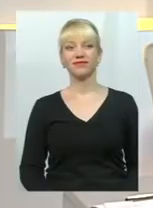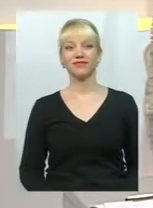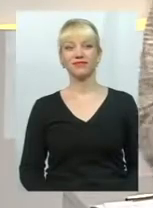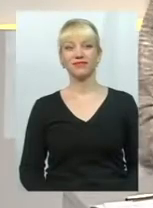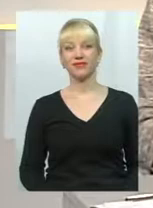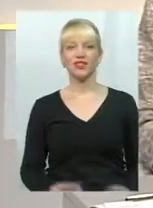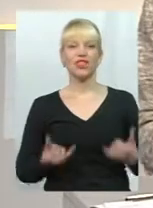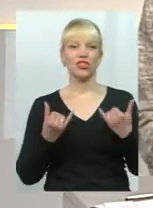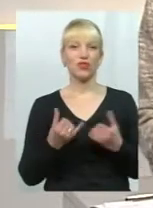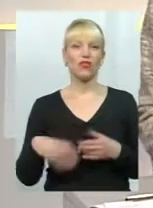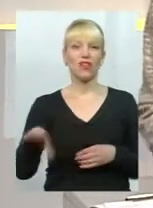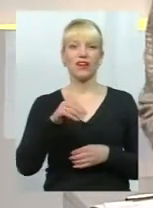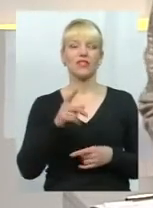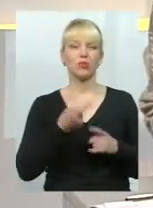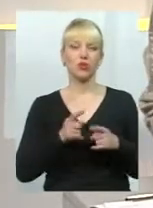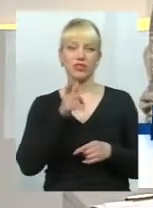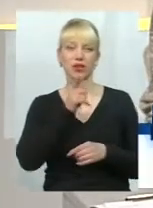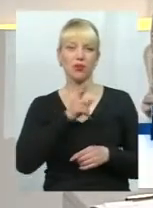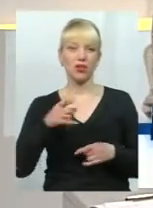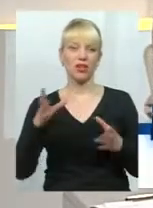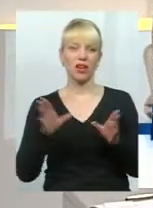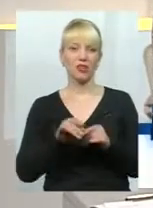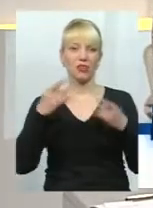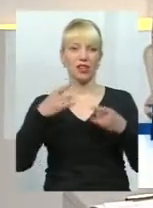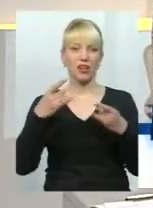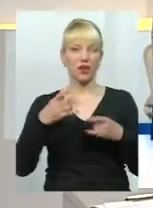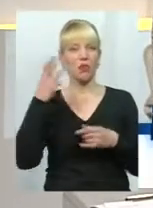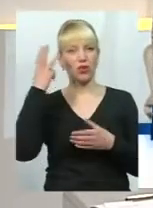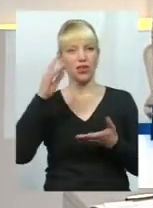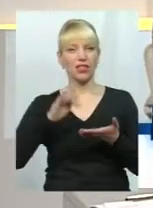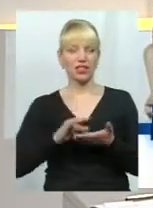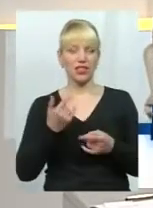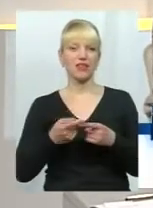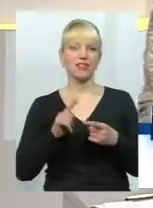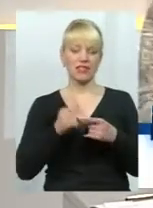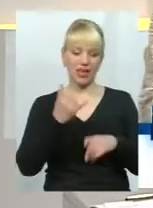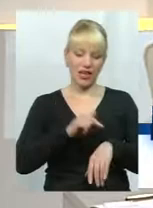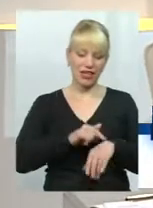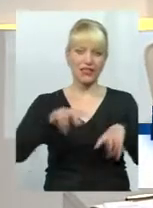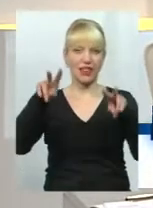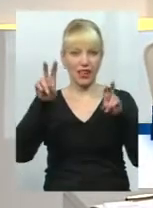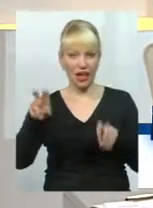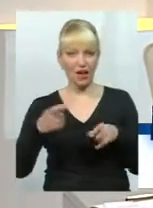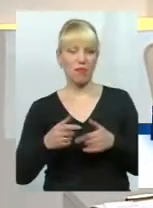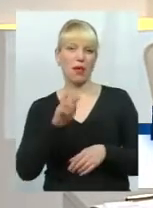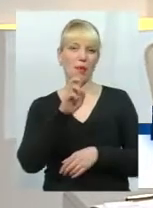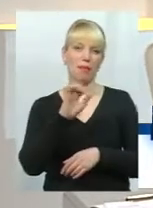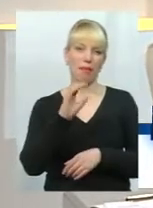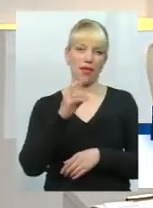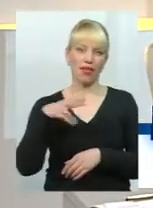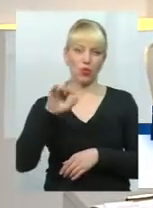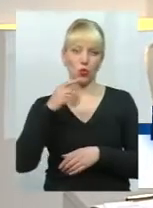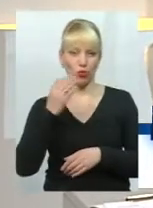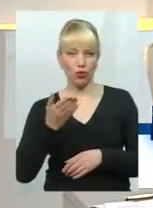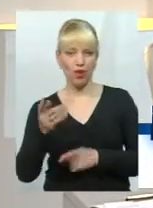Мої шановні усім, хто у цій порі разом із телеканалом Поділя Центр, на часі в прямому ефірі тема, я Анна Бендюх, перекладна жестового мови